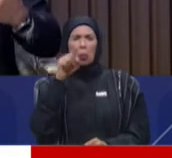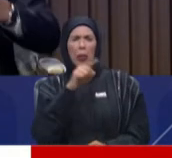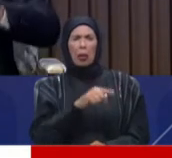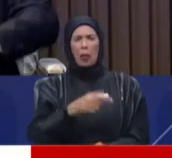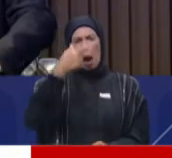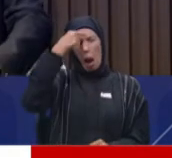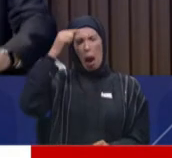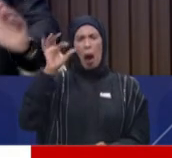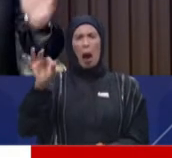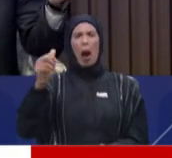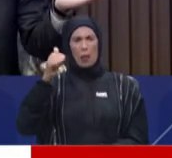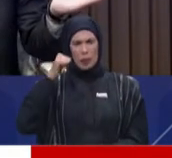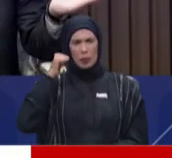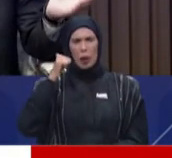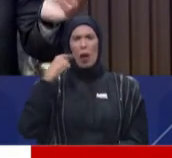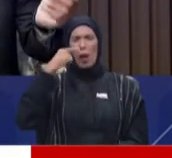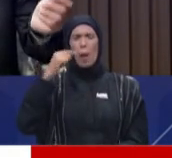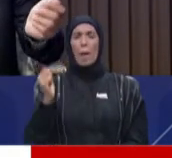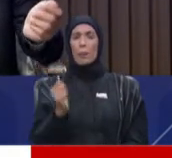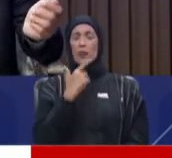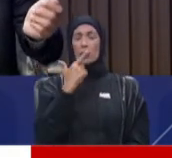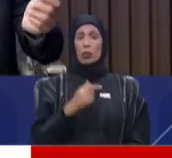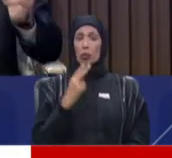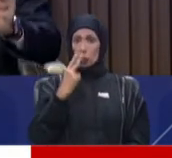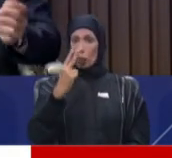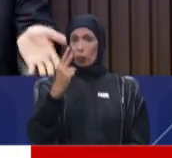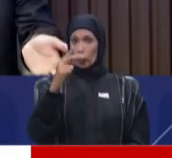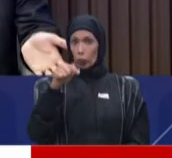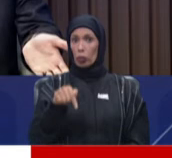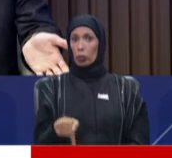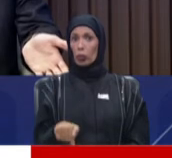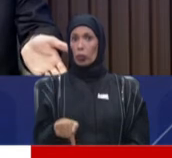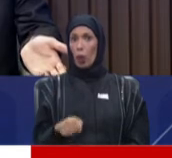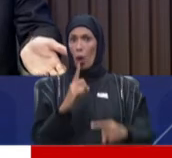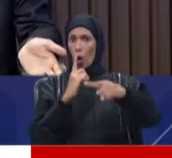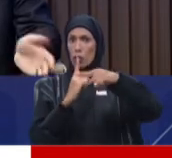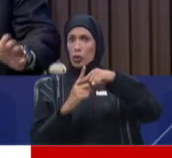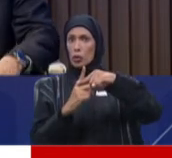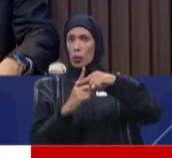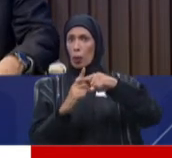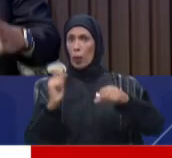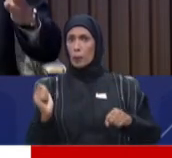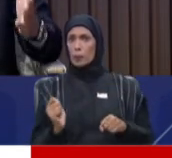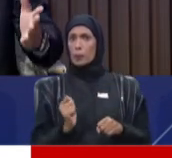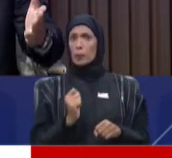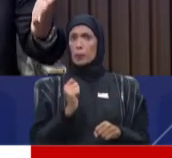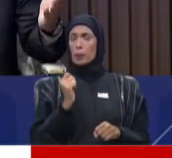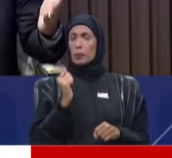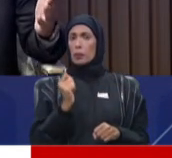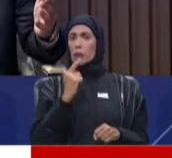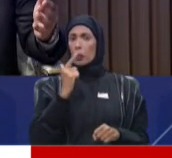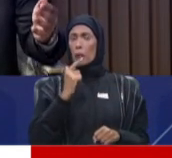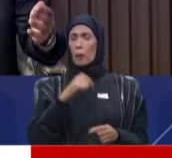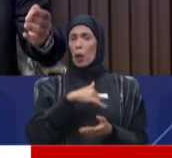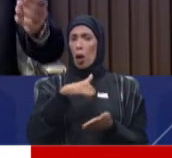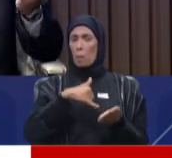امس قلت يلا بسوي الفحص السريع باشوف فحصت الفحص السريع طلعت مصاب رح توجهت الى فحص مثلا في مركز راشر